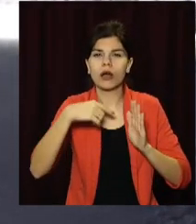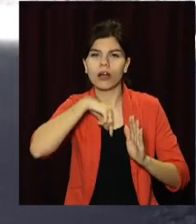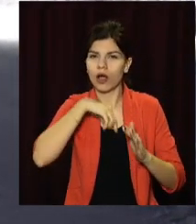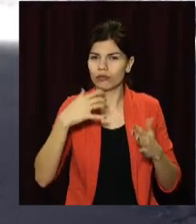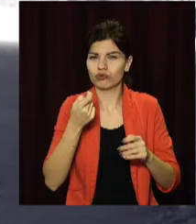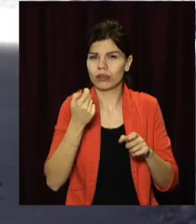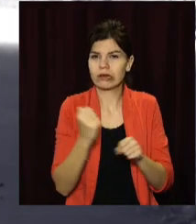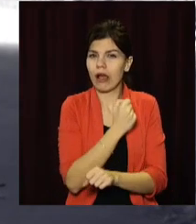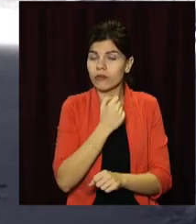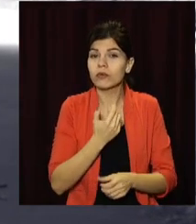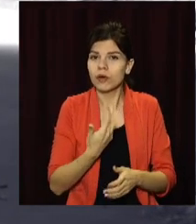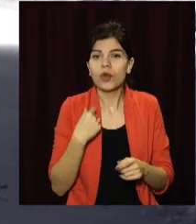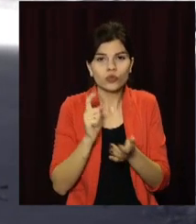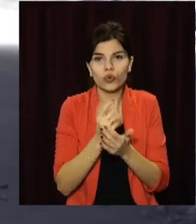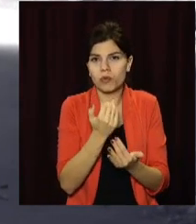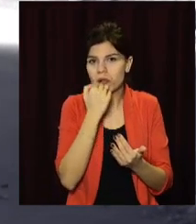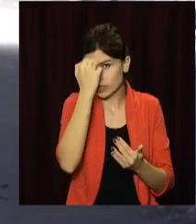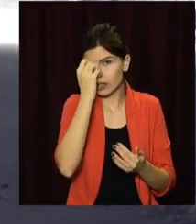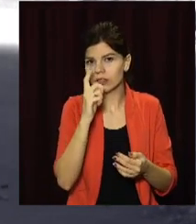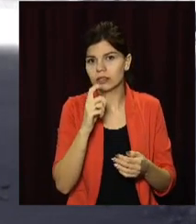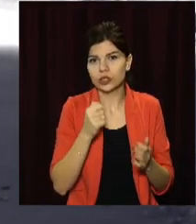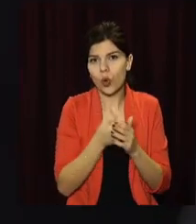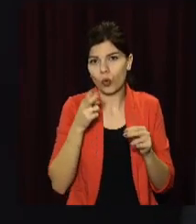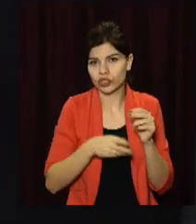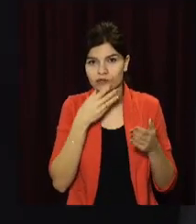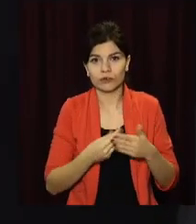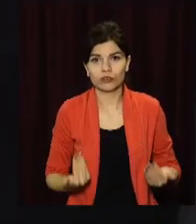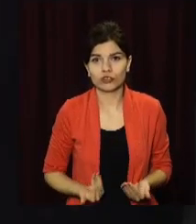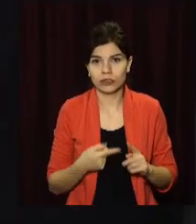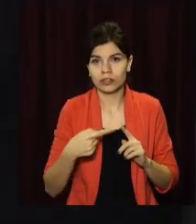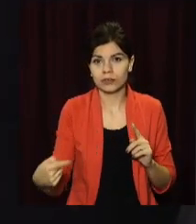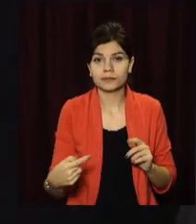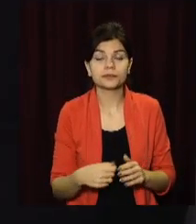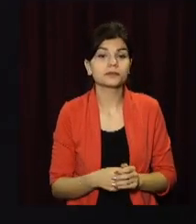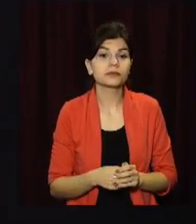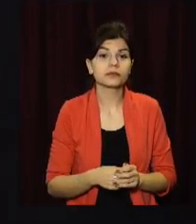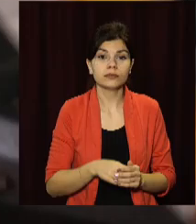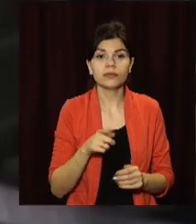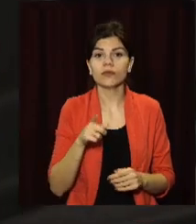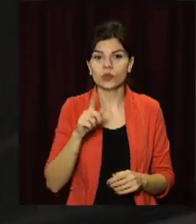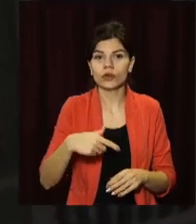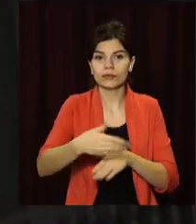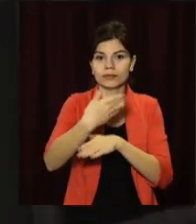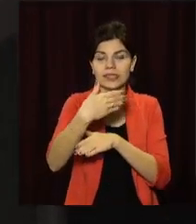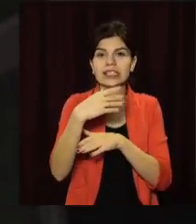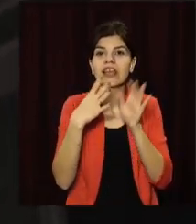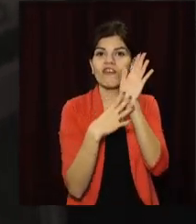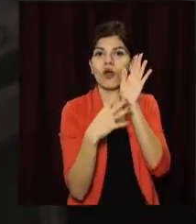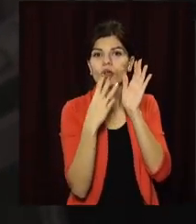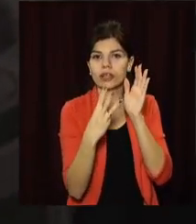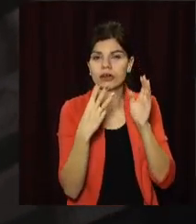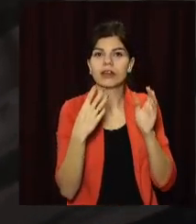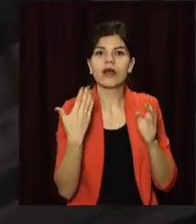ми просто благодарні їм, має бути до кінця своїх дні. На церемонії пам'яті також підняли стяг 93-ї окремої